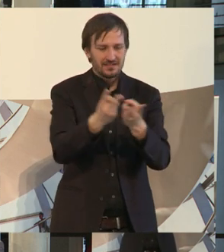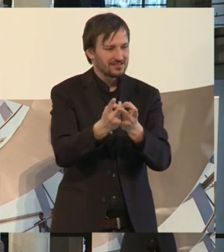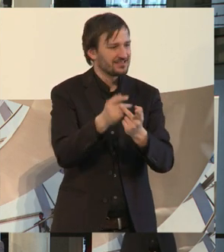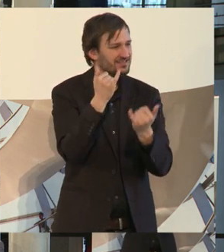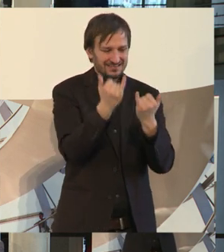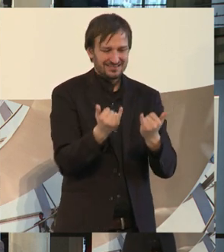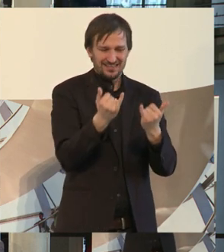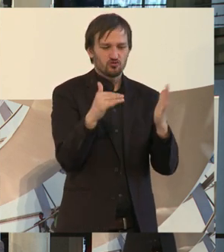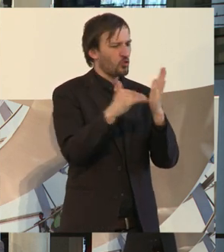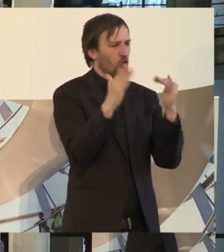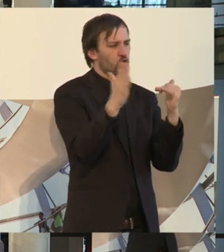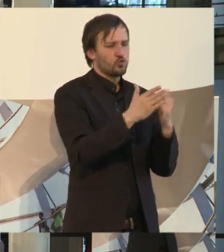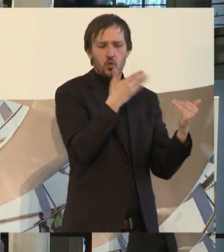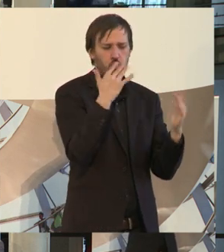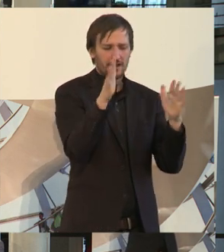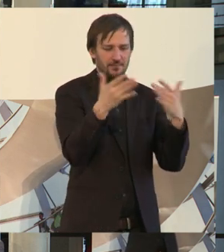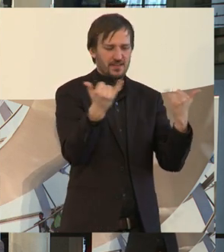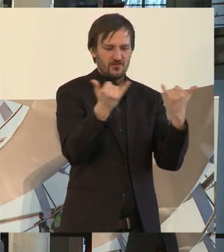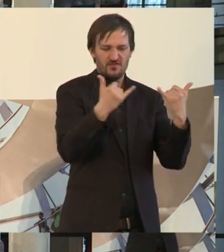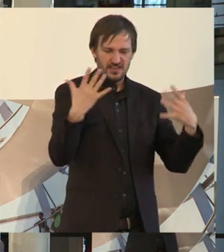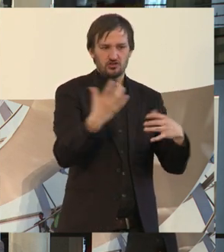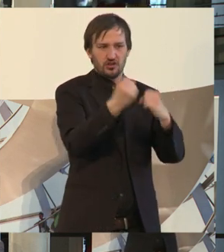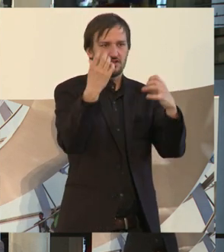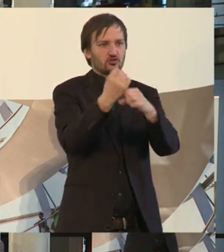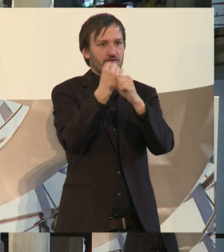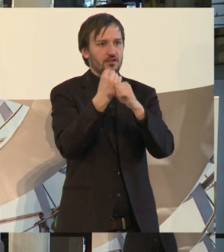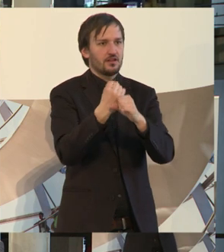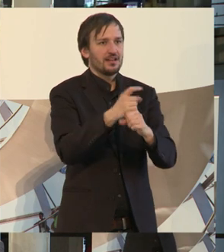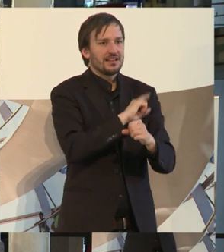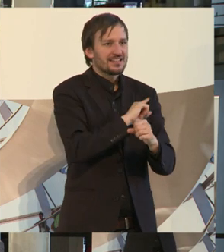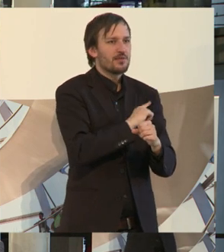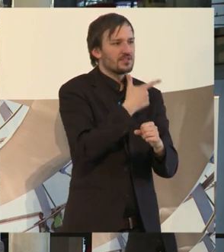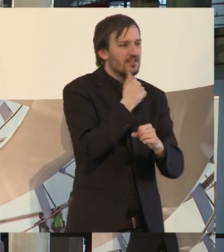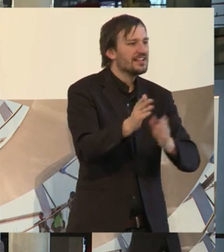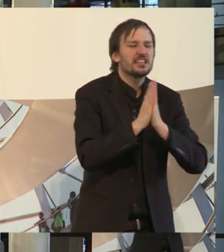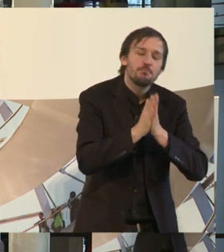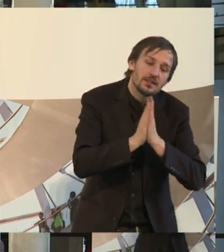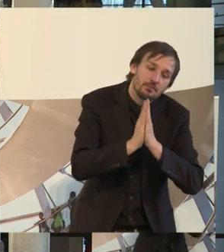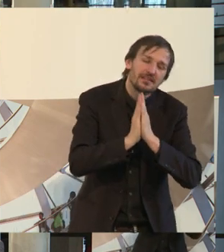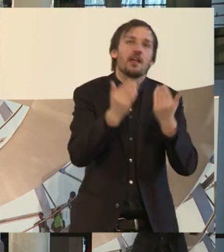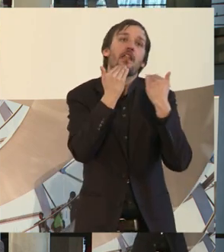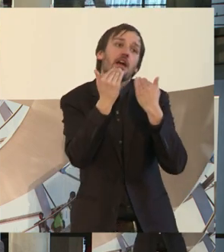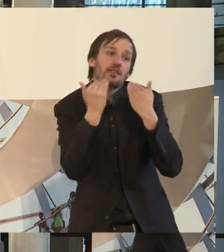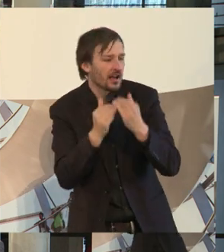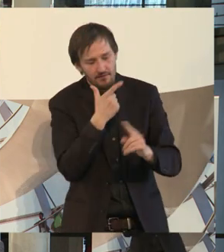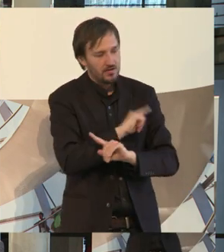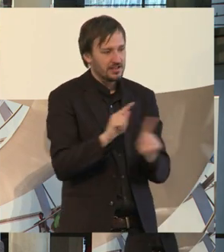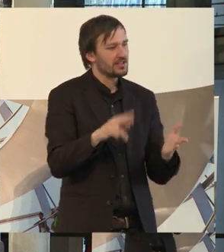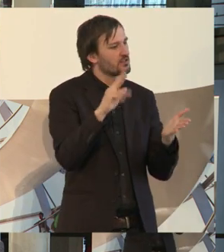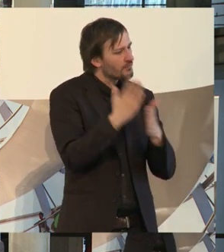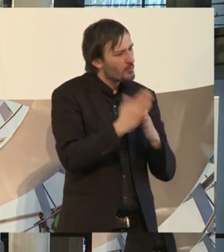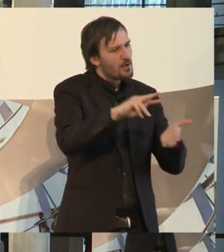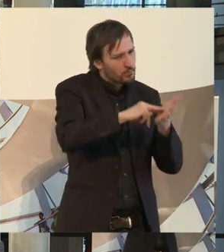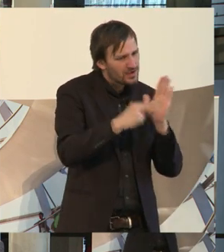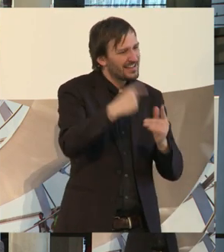haben keine Struktur, um das zu verwirklichen. Ich will hier auch nicht bitten und danken, sondern ich sage, die Politik muss die